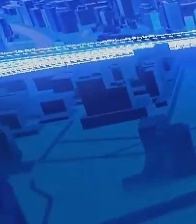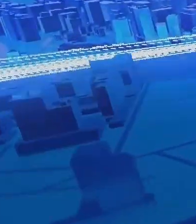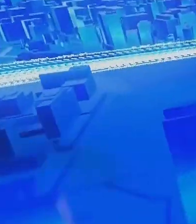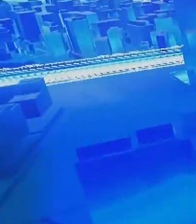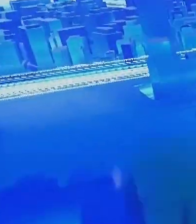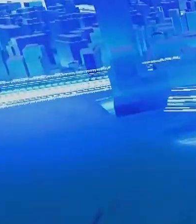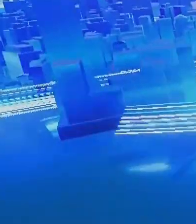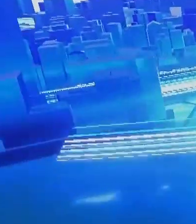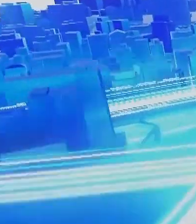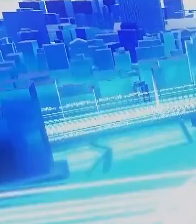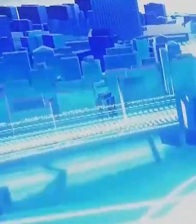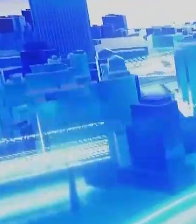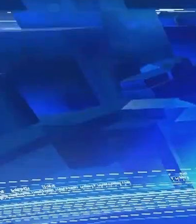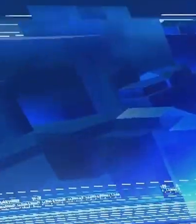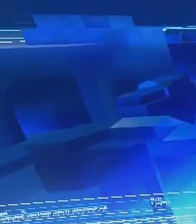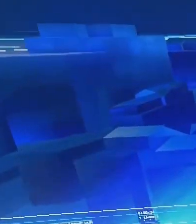Muzikë